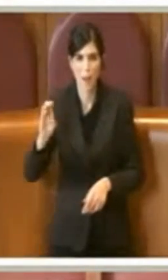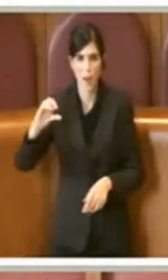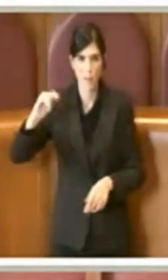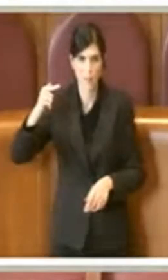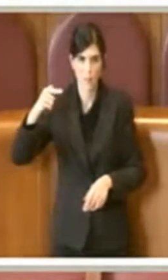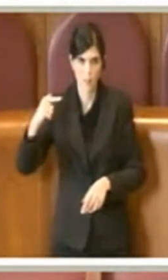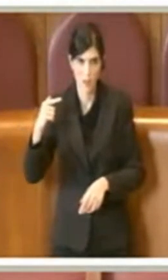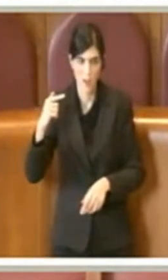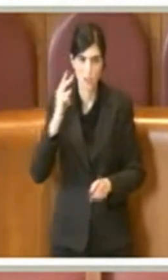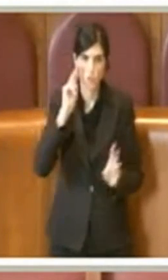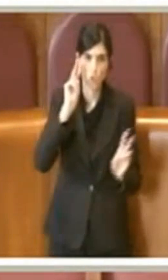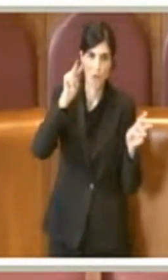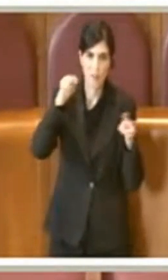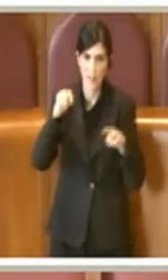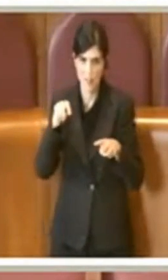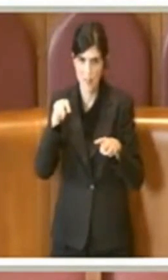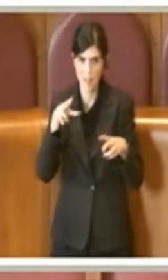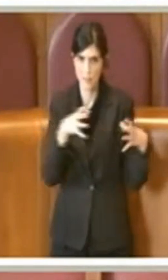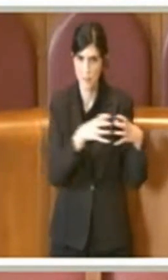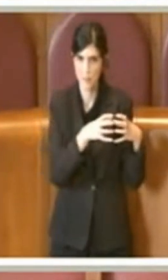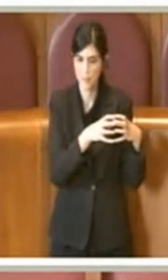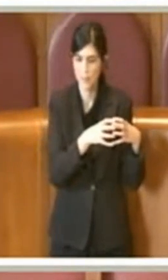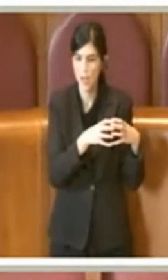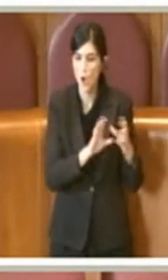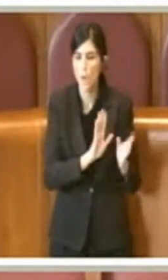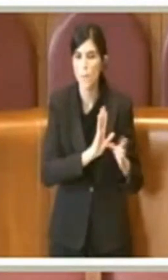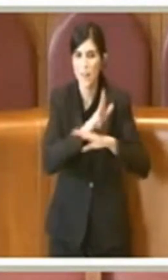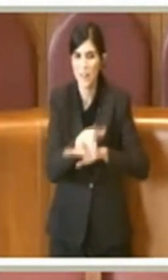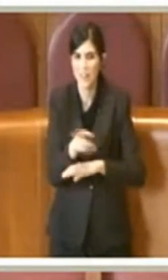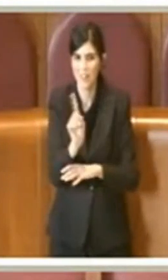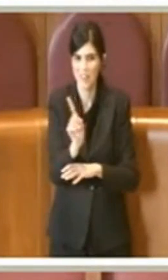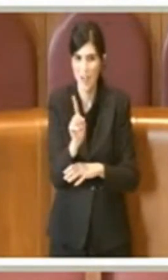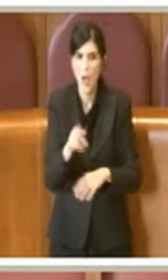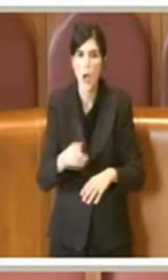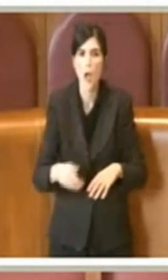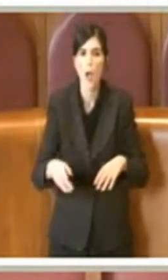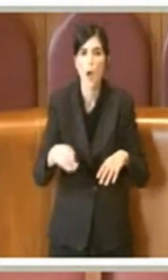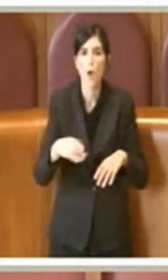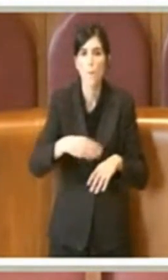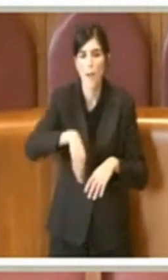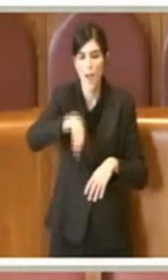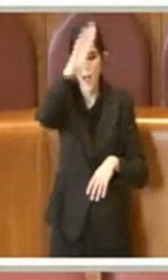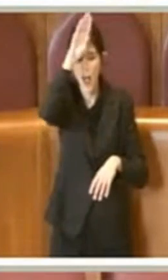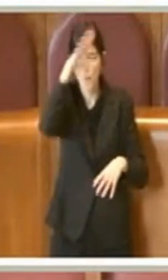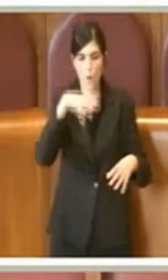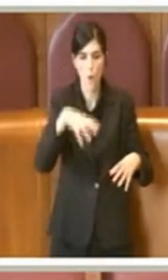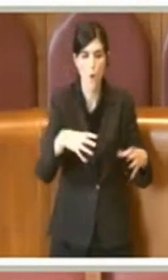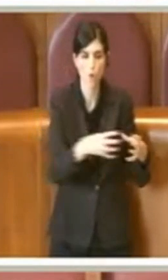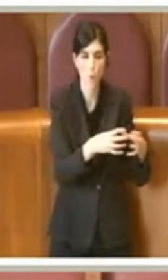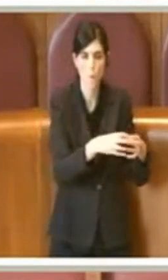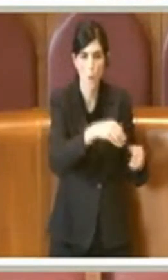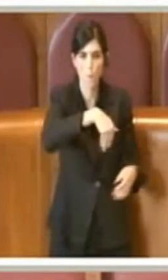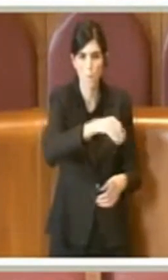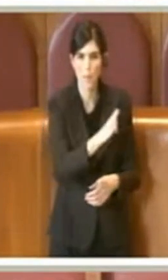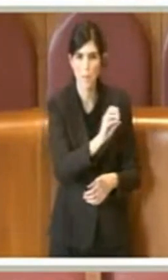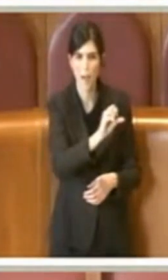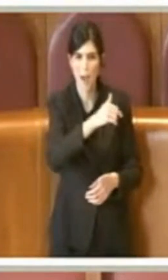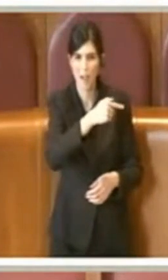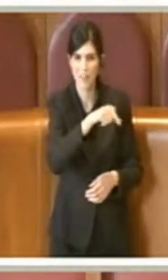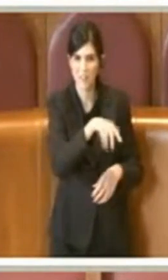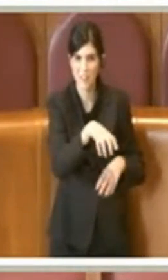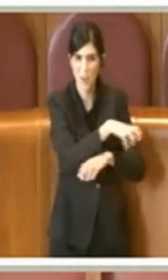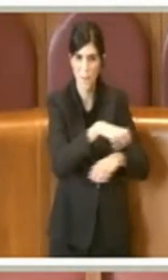Non sono intervenute. A capo del MIBACT c'è un signore che ha prestato l'uomo